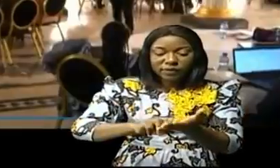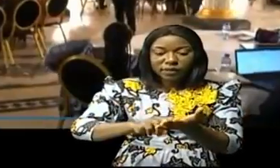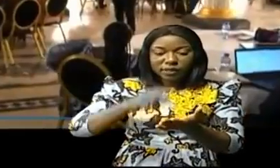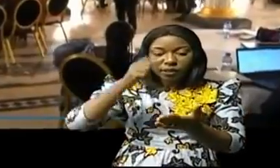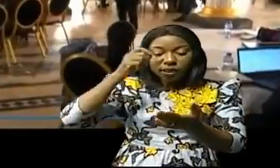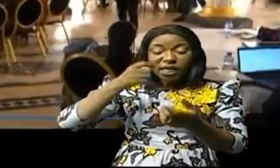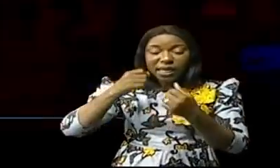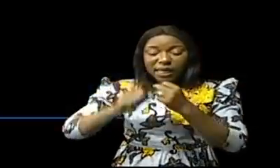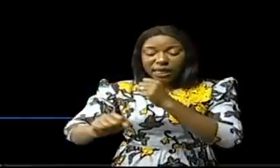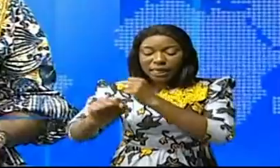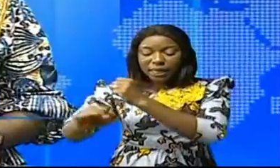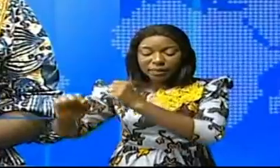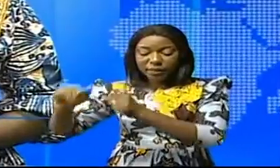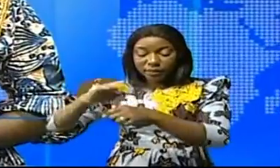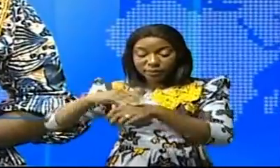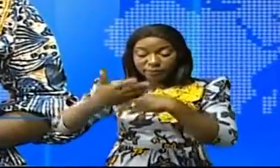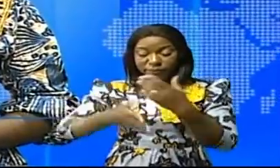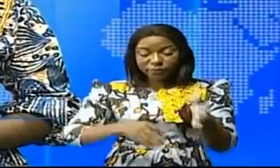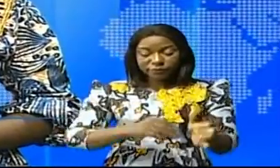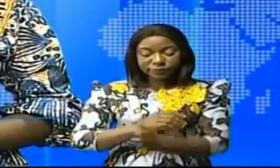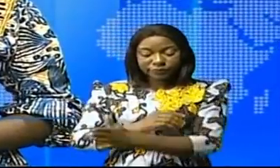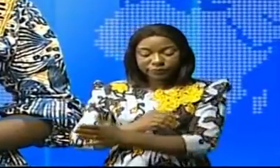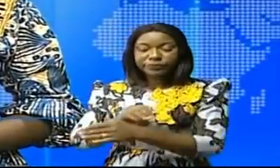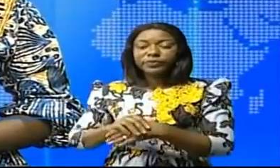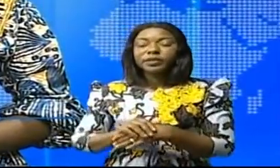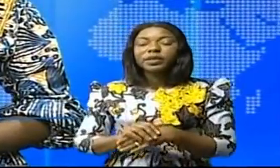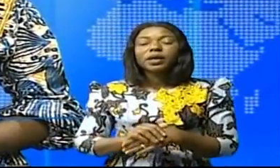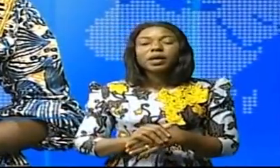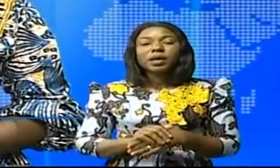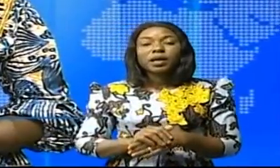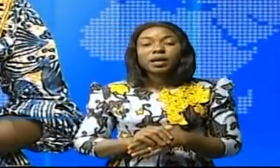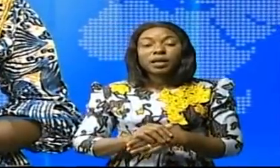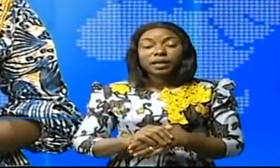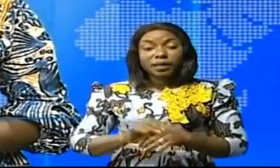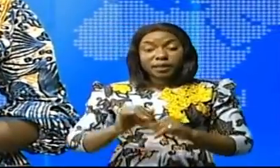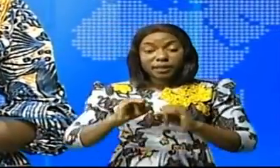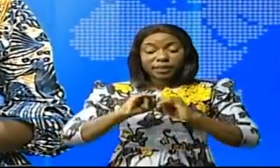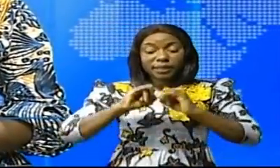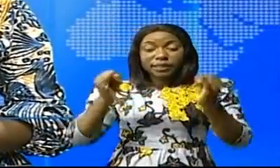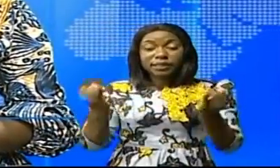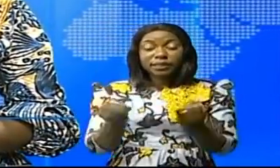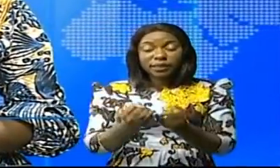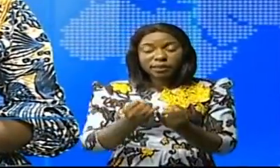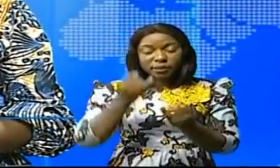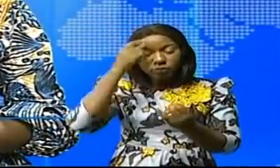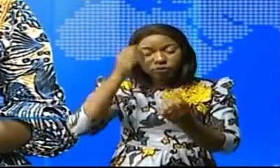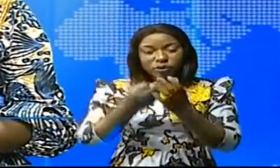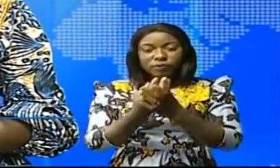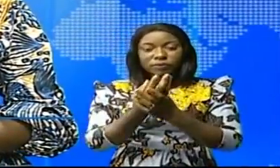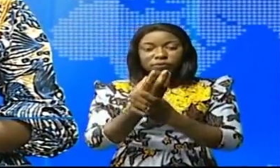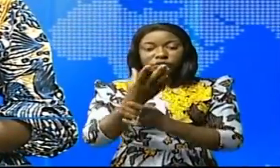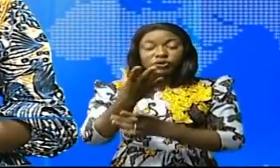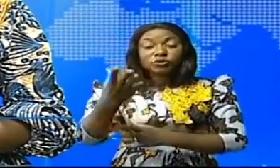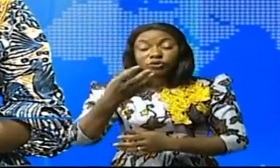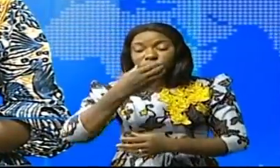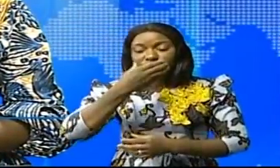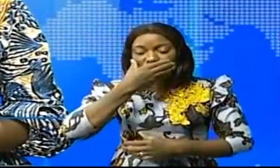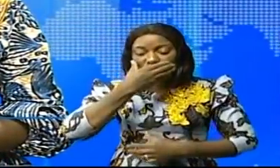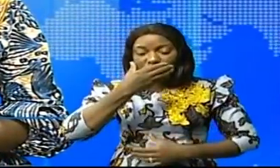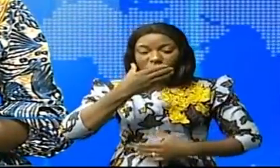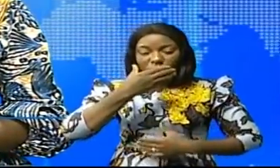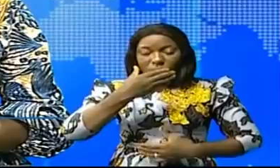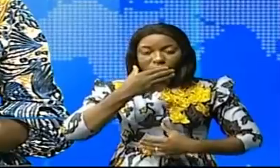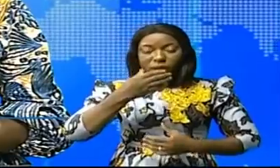lobbying. Une usine pour la production de l'oxygène médical vient d'être implantée à l